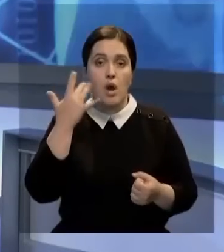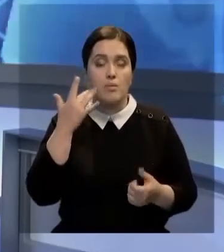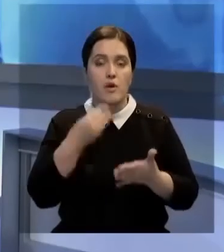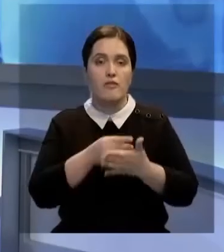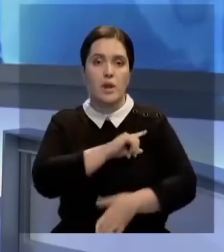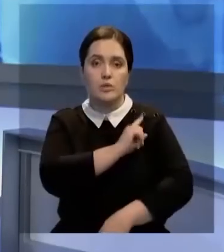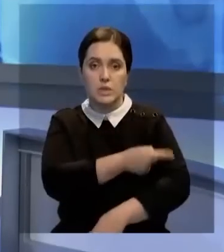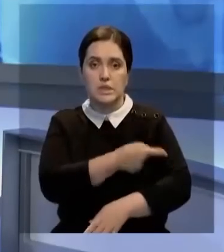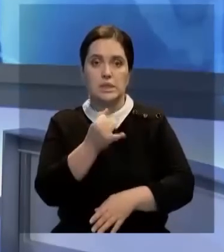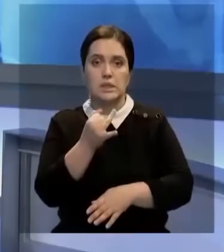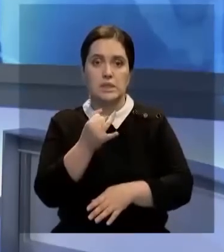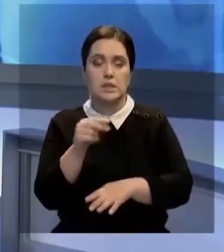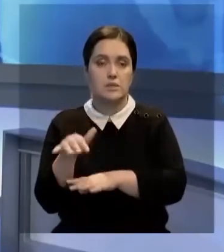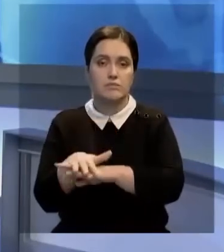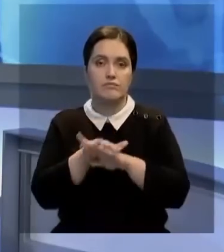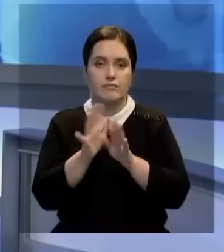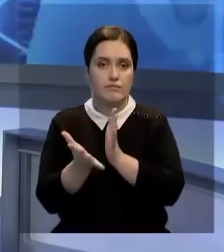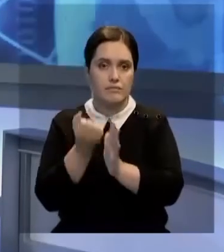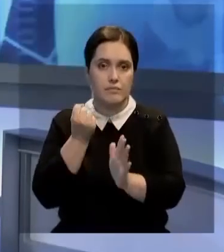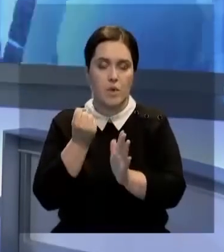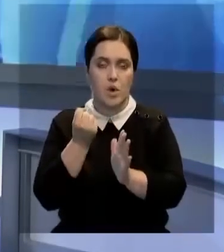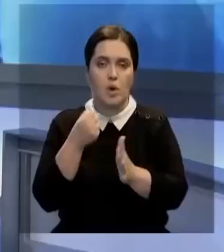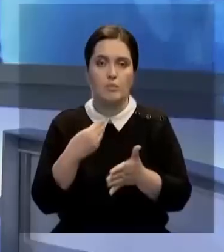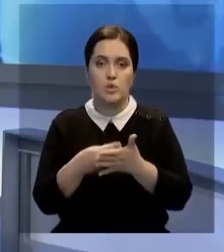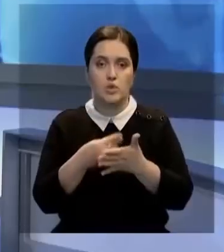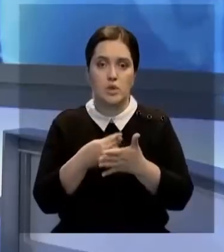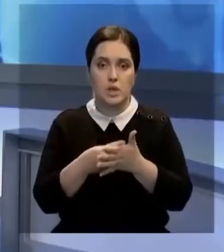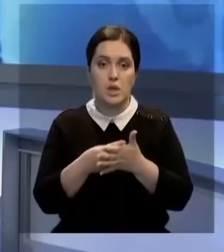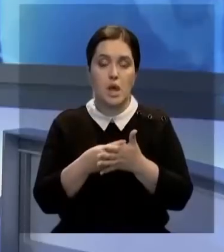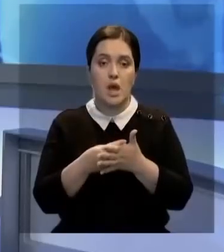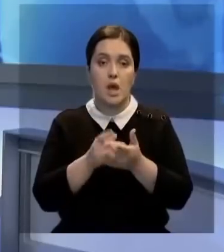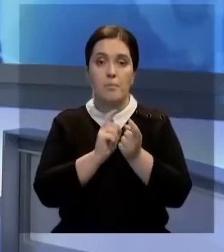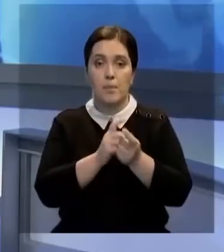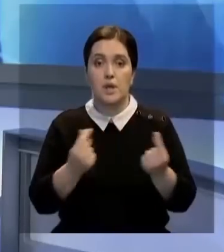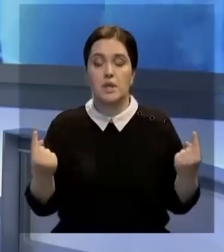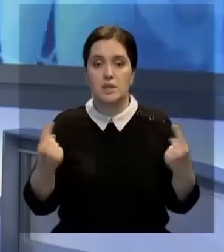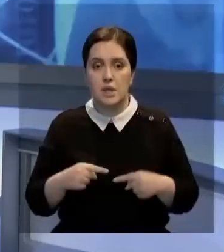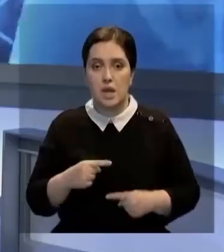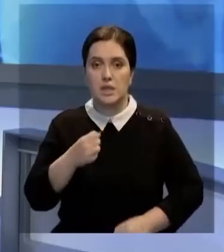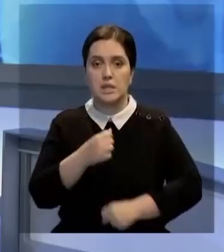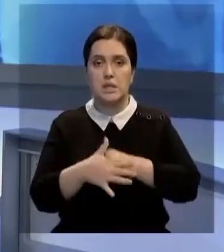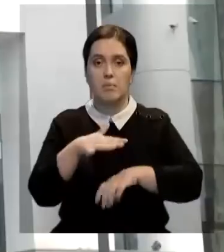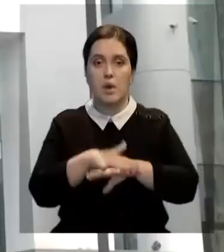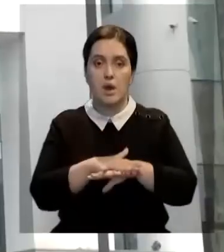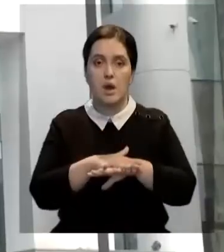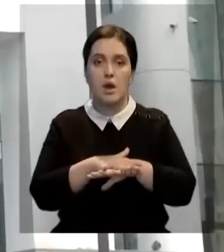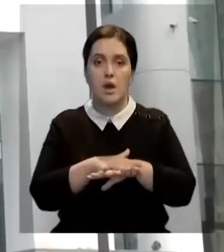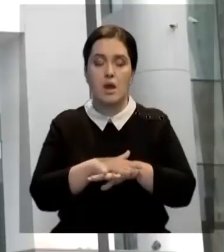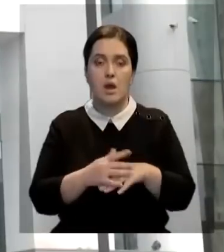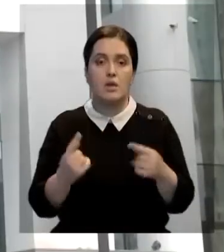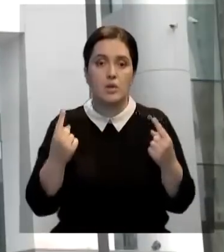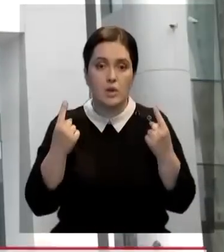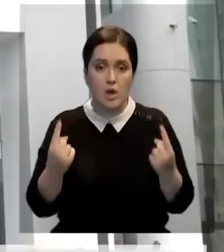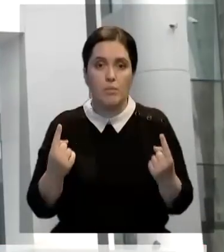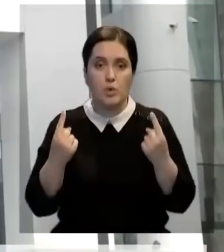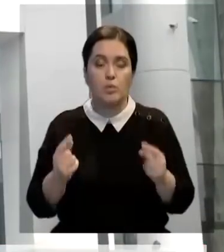валюты и выделением трансфертов в республиканский бюджет, объяснили в Нацбанке. Отмечается, что в борьбе с инфляцией Центробанки многих стран